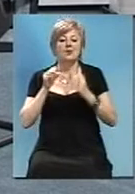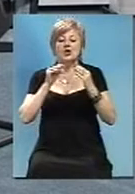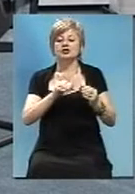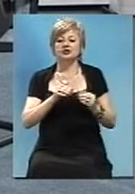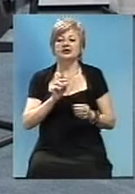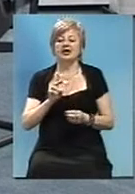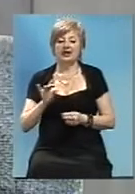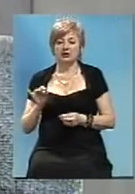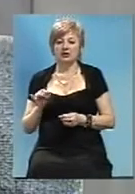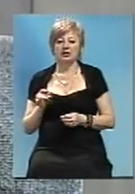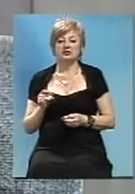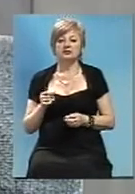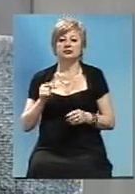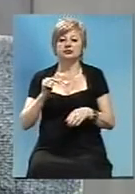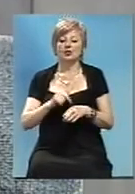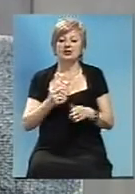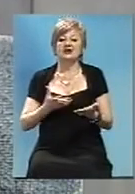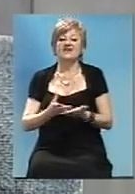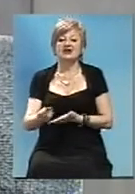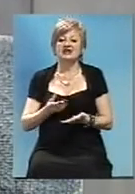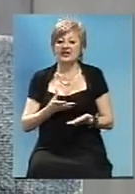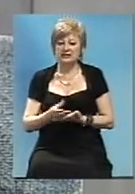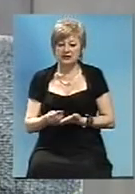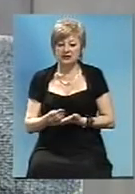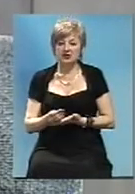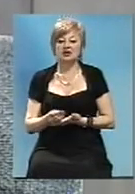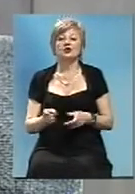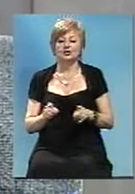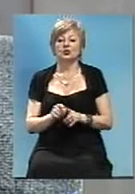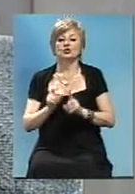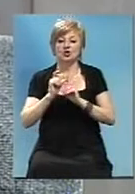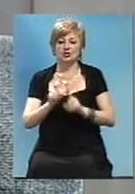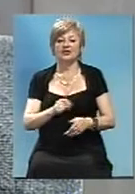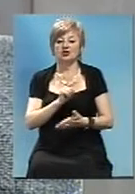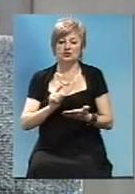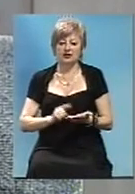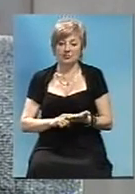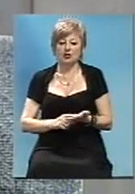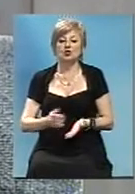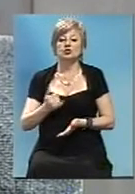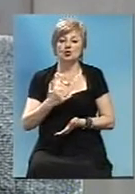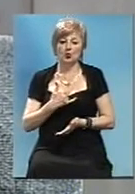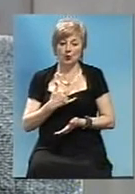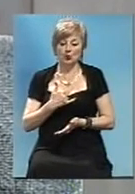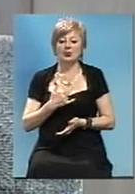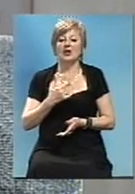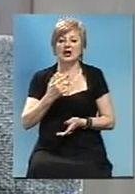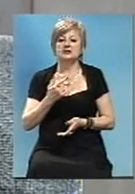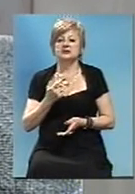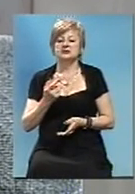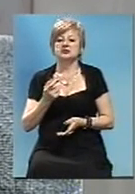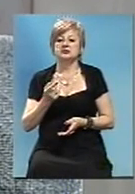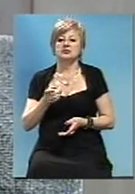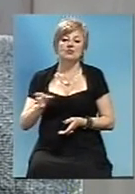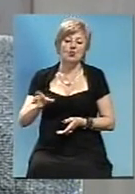Що касається по поводу фінансування, теж відвечу на питання. У нас на експлуатационне содержание в